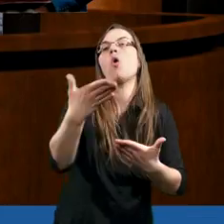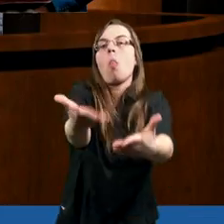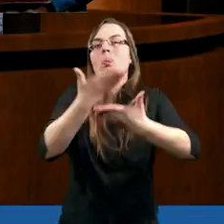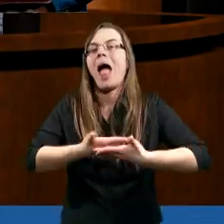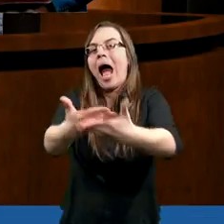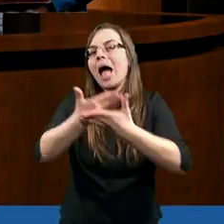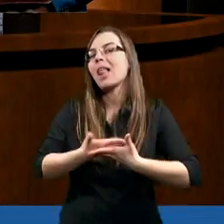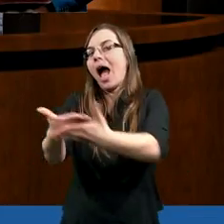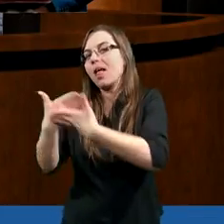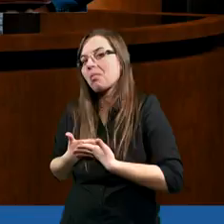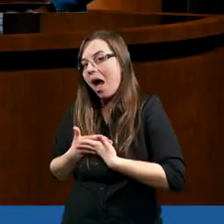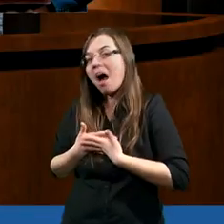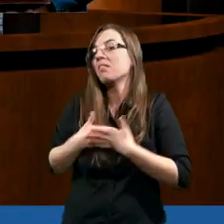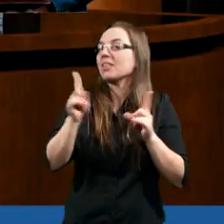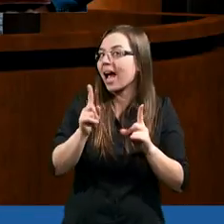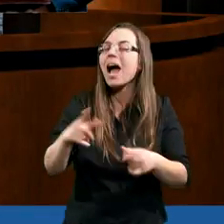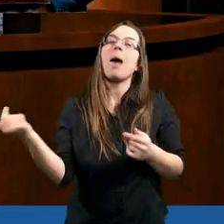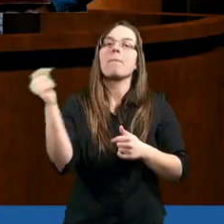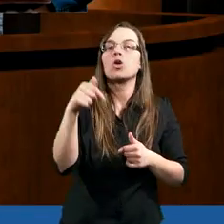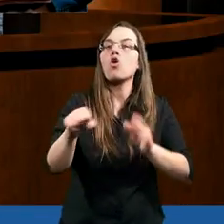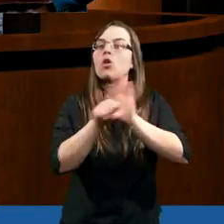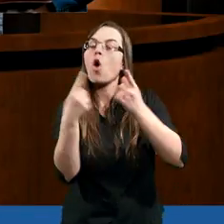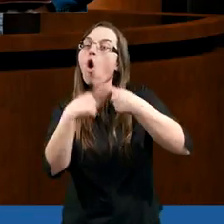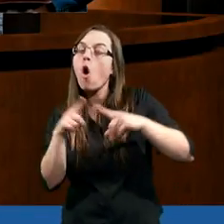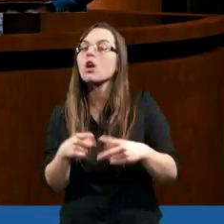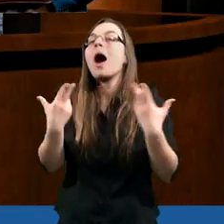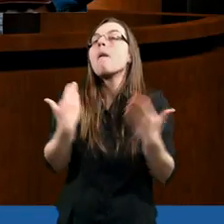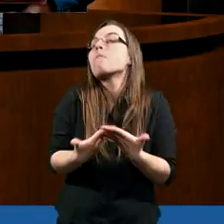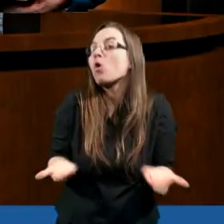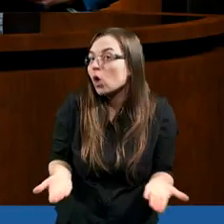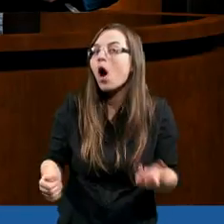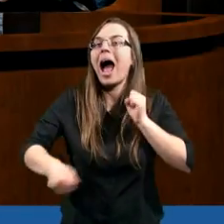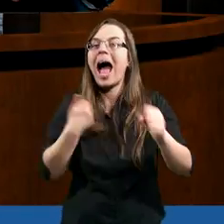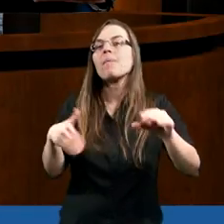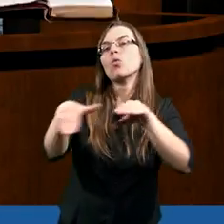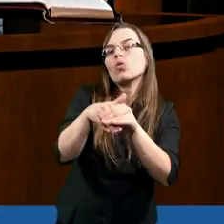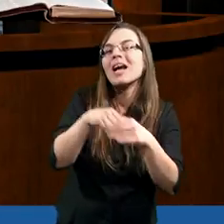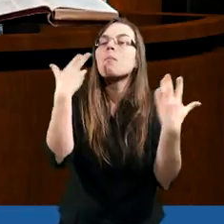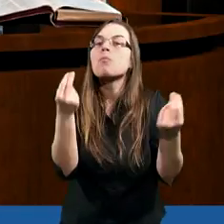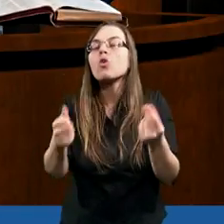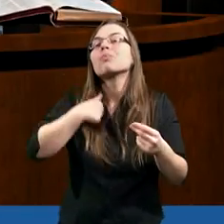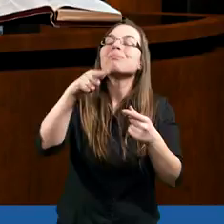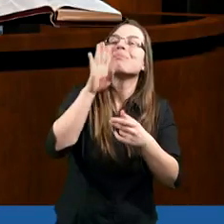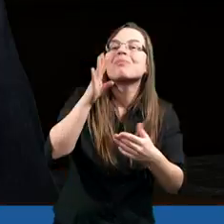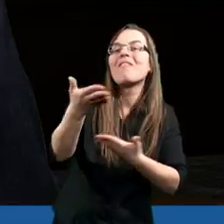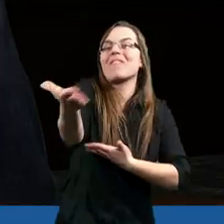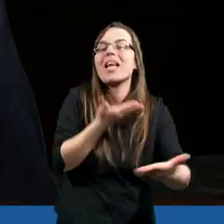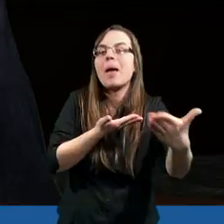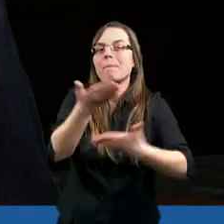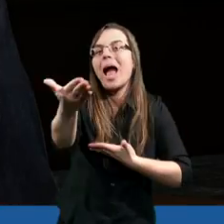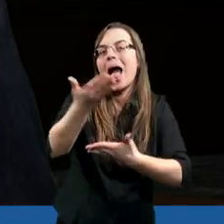nam coś da. Ja uważam, że przychodzimy do Kościoła, aby uczestniczyć w tym procesie wymiany.